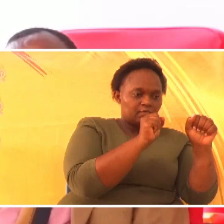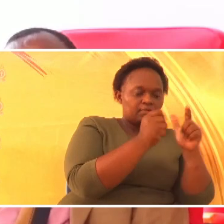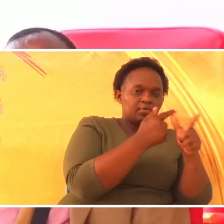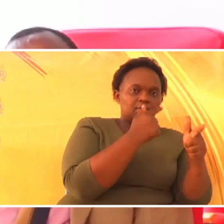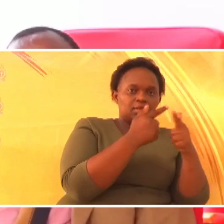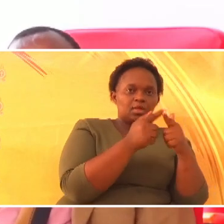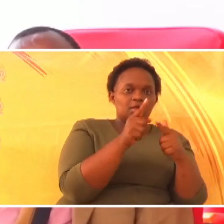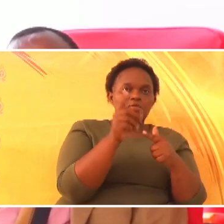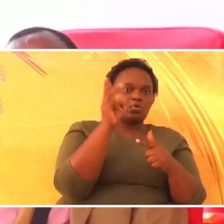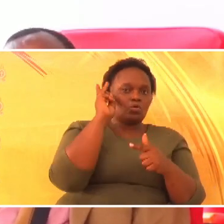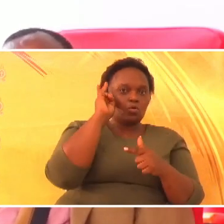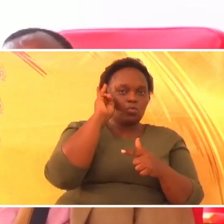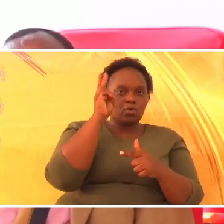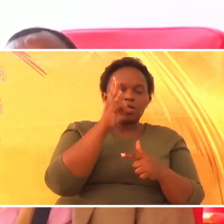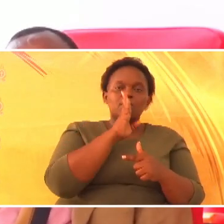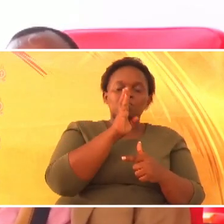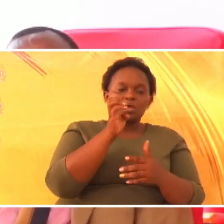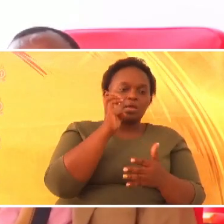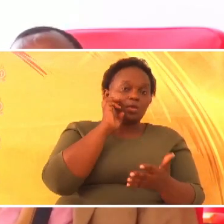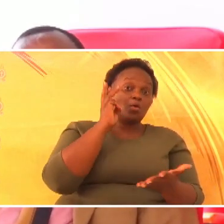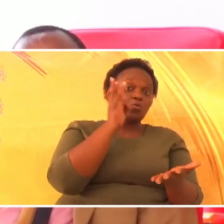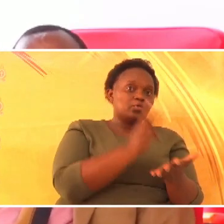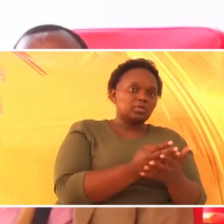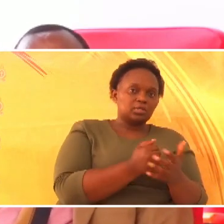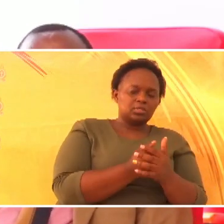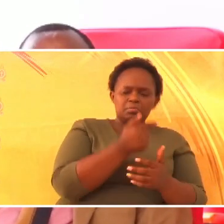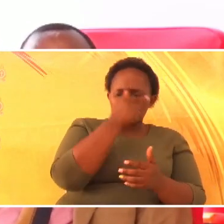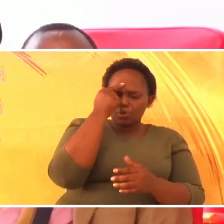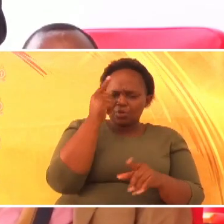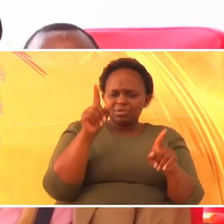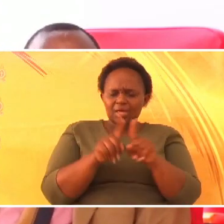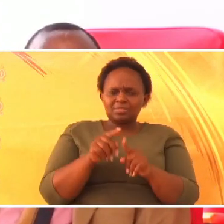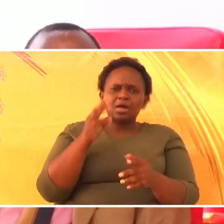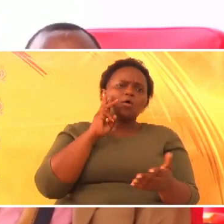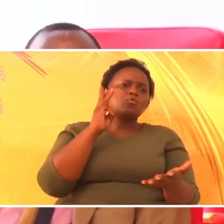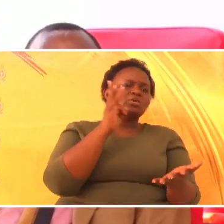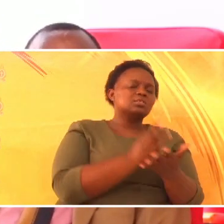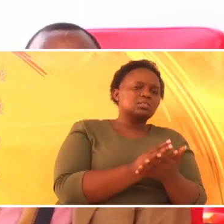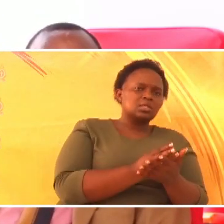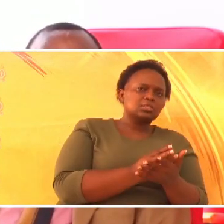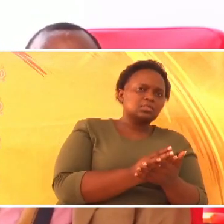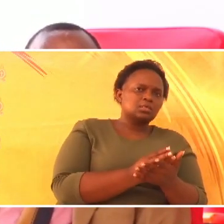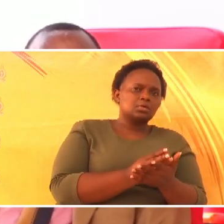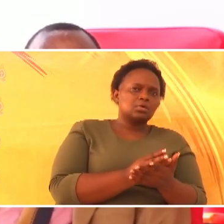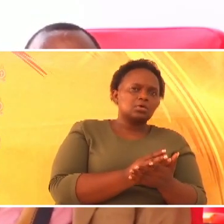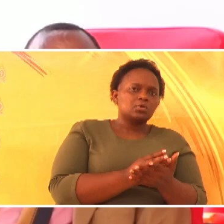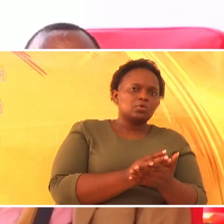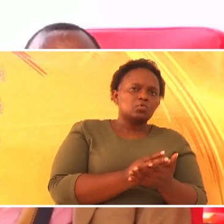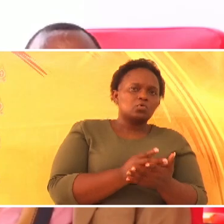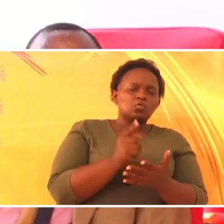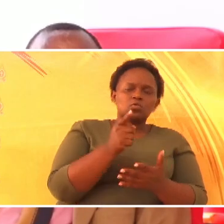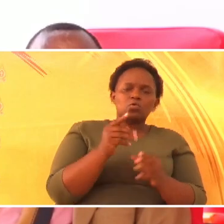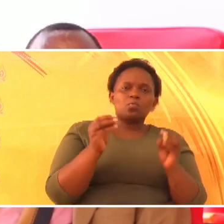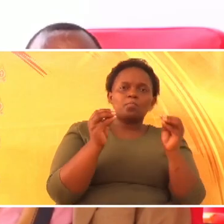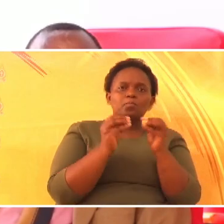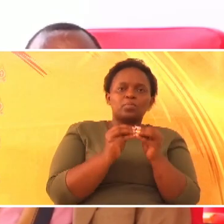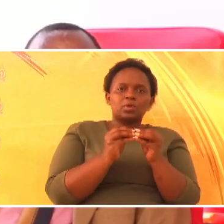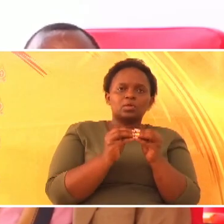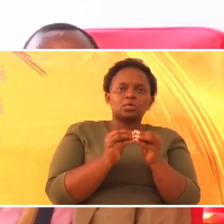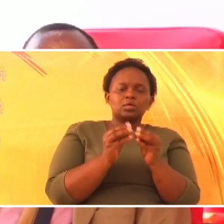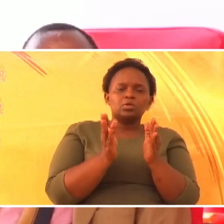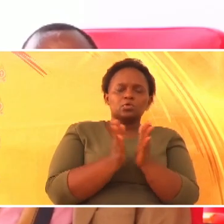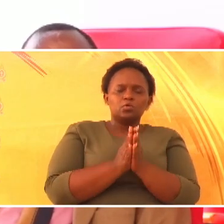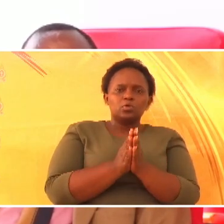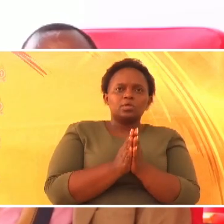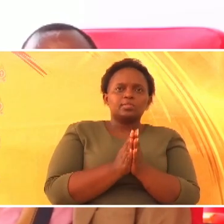kuwa shahidi wake, kwa sababu unapokuwa shahidi, ni kwa sababu umekutana na